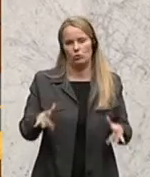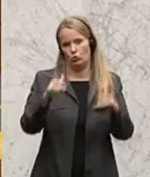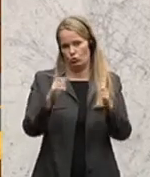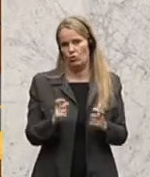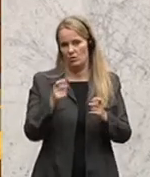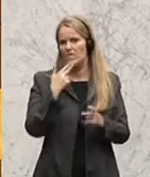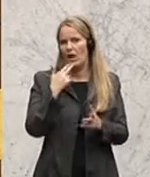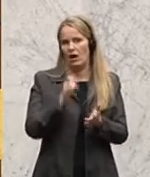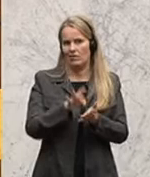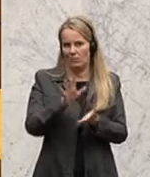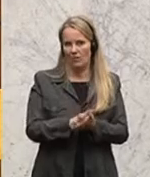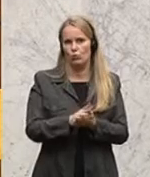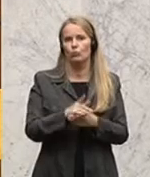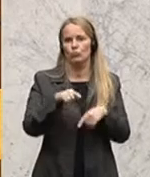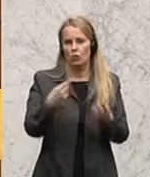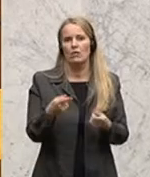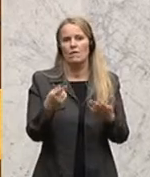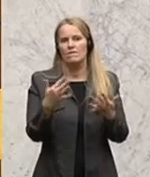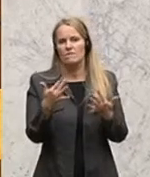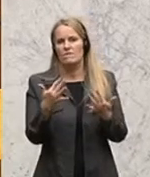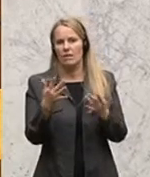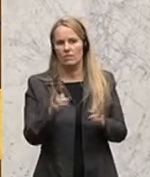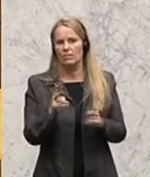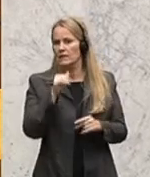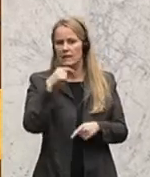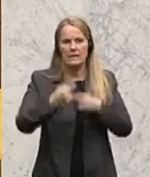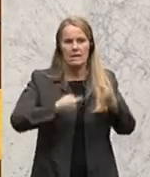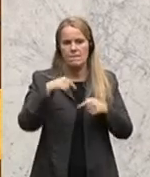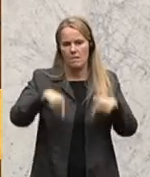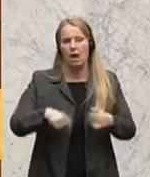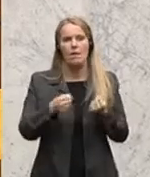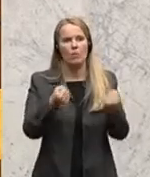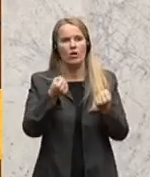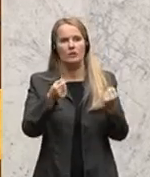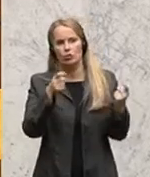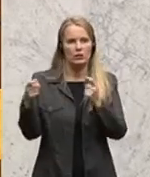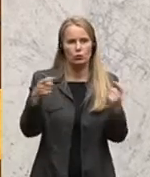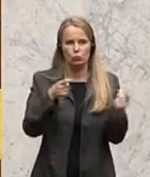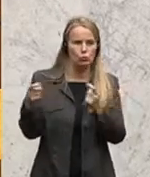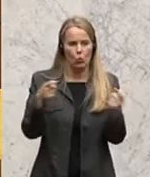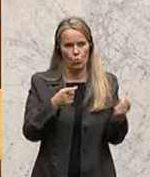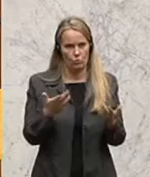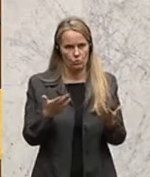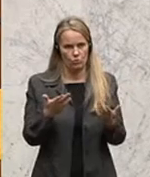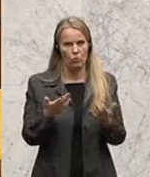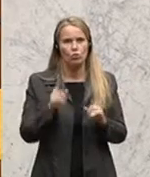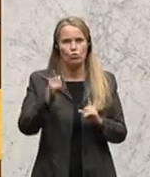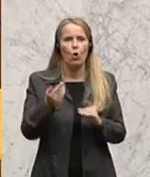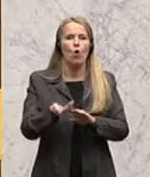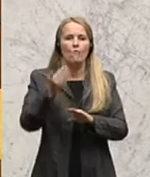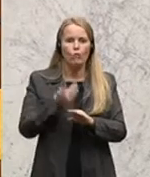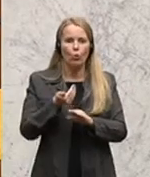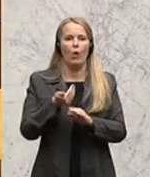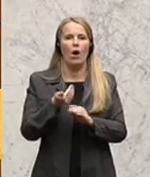zu welcher Höhe der Pension haben sie einen Anspruch, um nicht immer in diese politischen Diskussionen zu verfallen, dass es hier früher angehoben